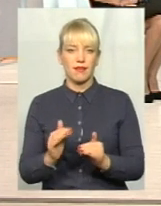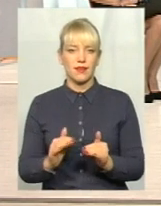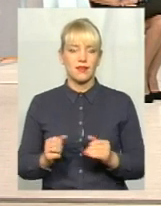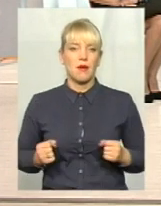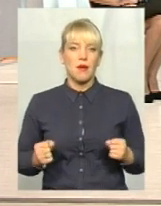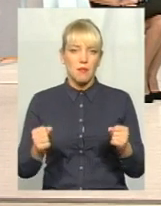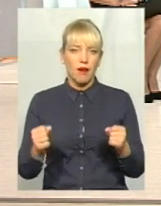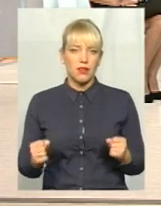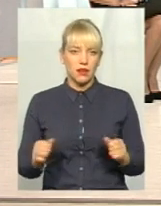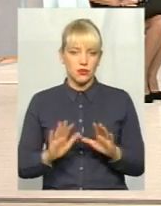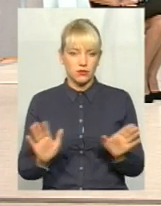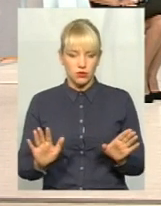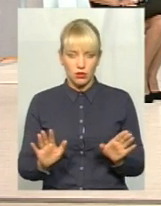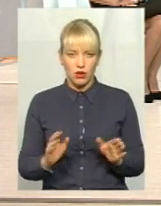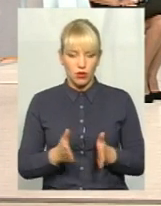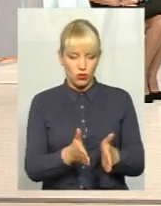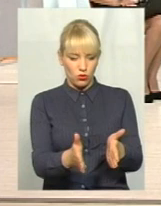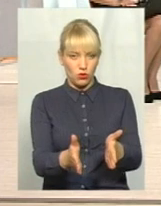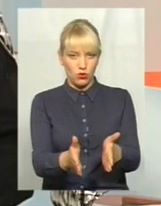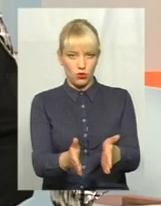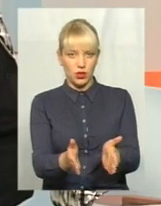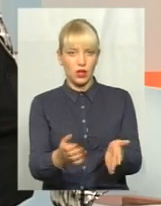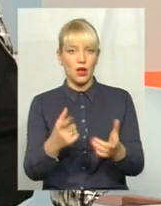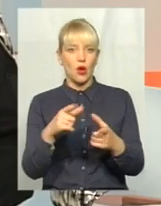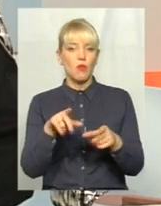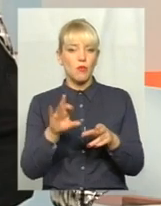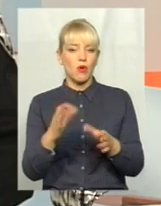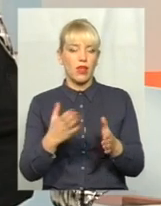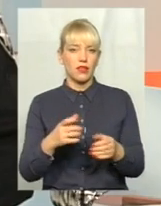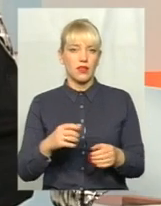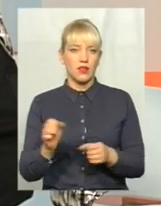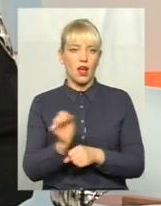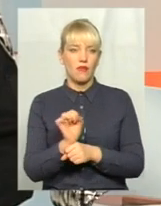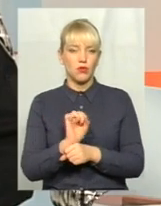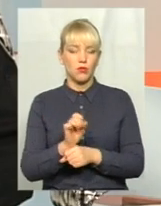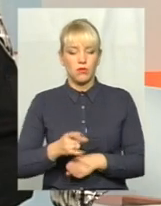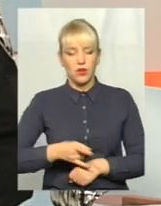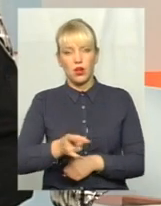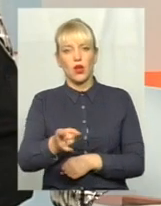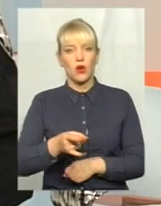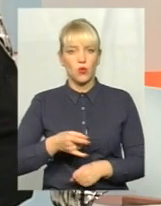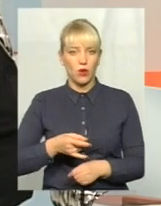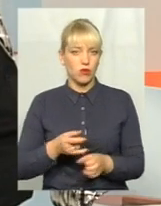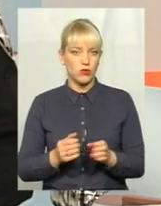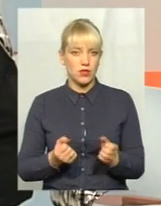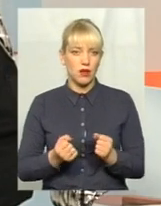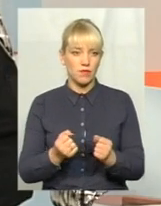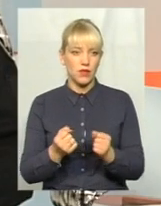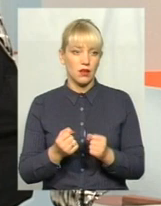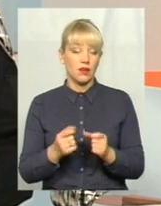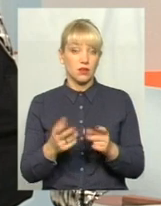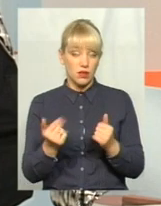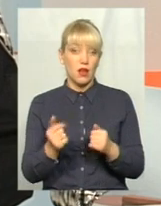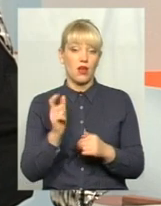принципі все. І проїжна частина, по якій рухаються автомобілі, під'їжджаючи до будинку. Так,